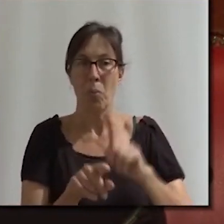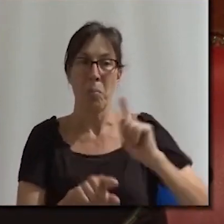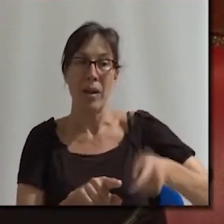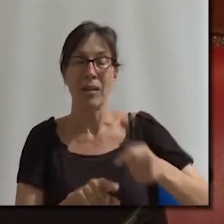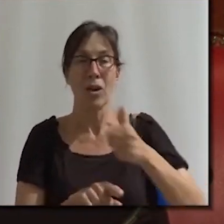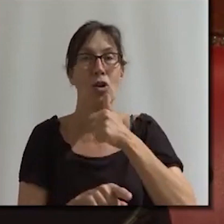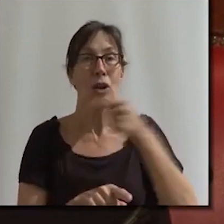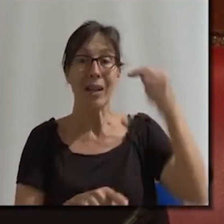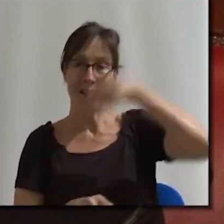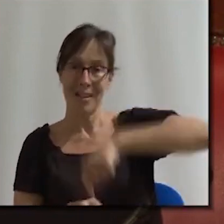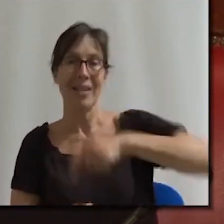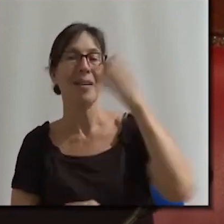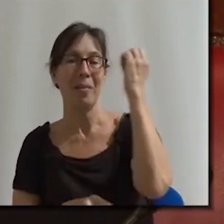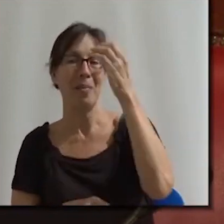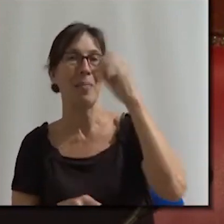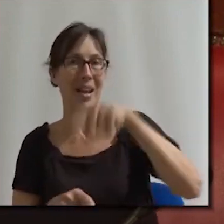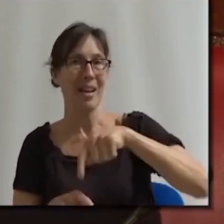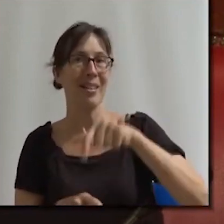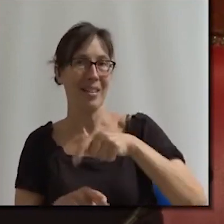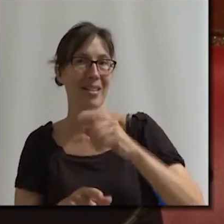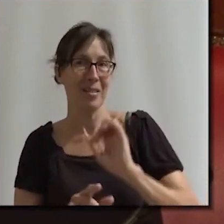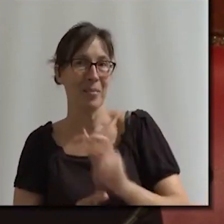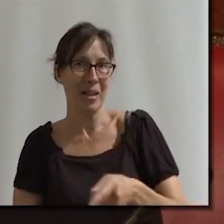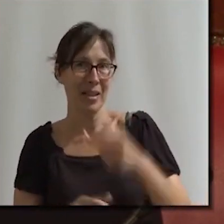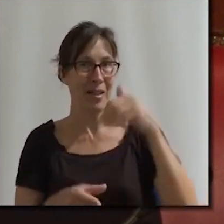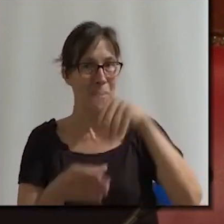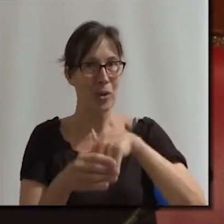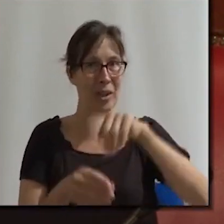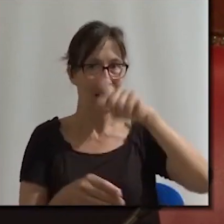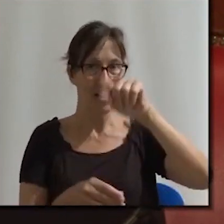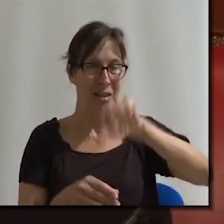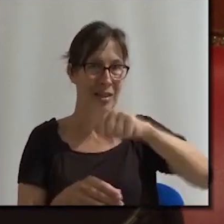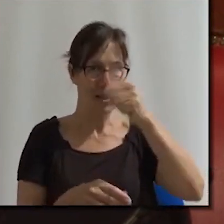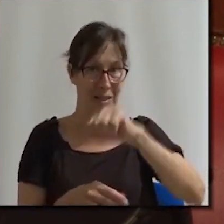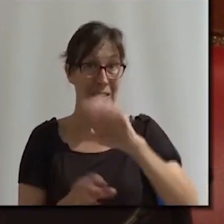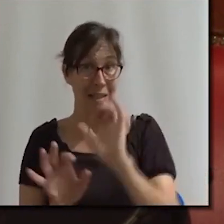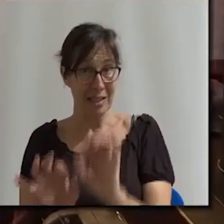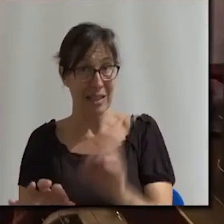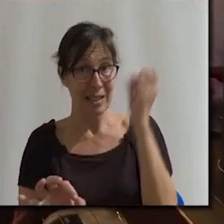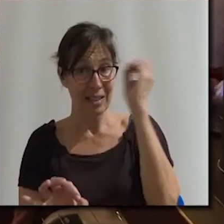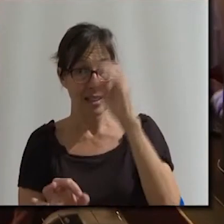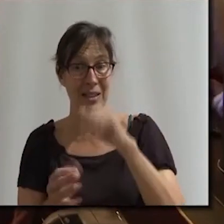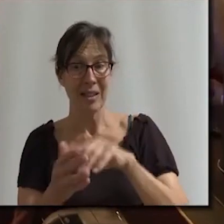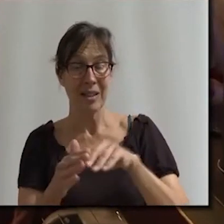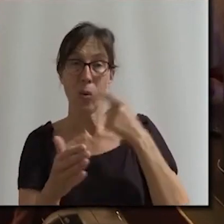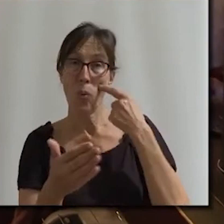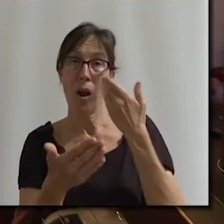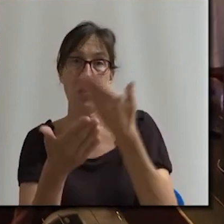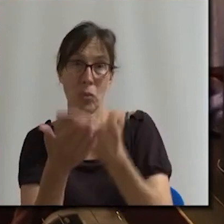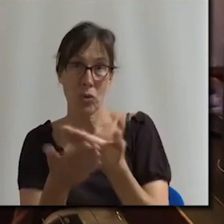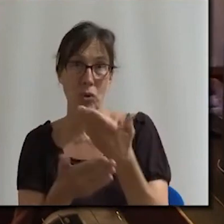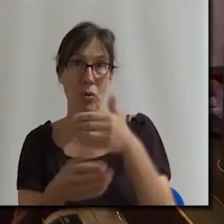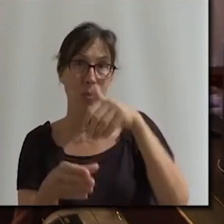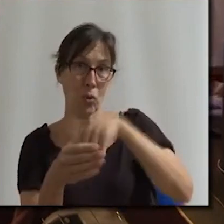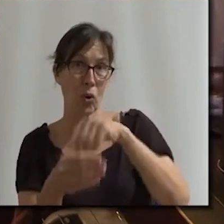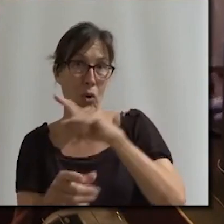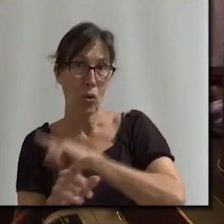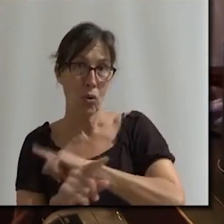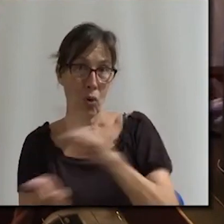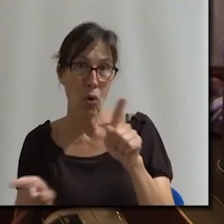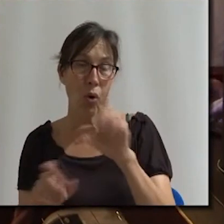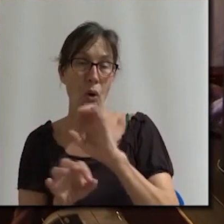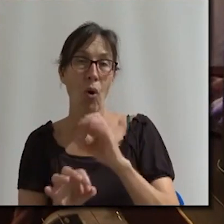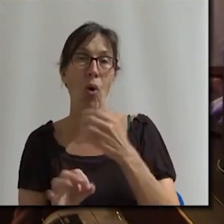decisori és aquest ple. A quin millor lloc per parlar d'una moció que al ple poden votar que no, ningú els impedeix votar que no, ningú els impedeix fer